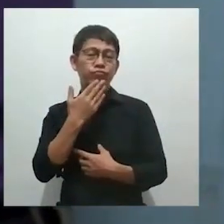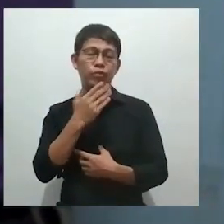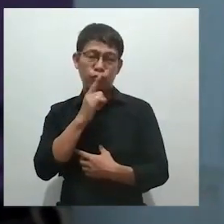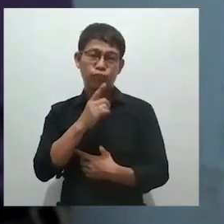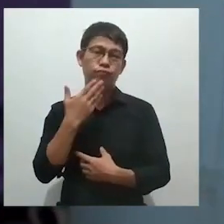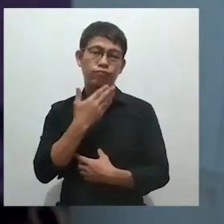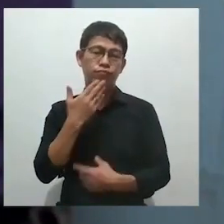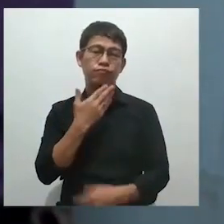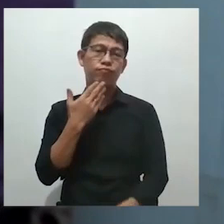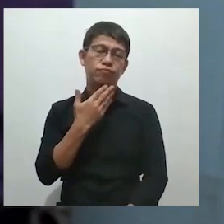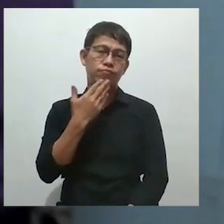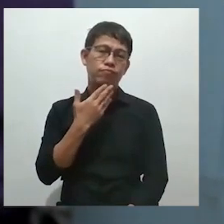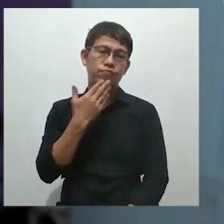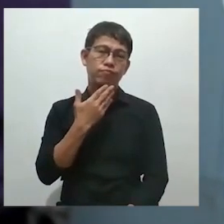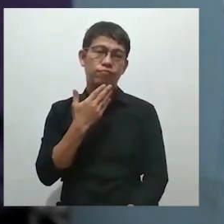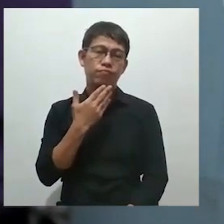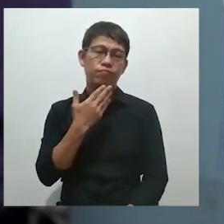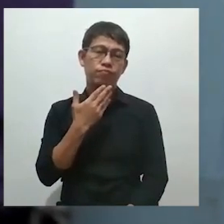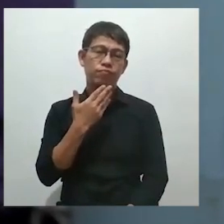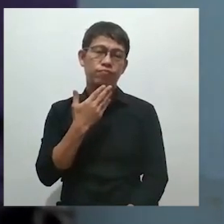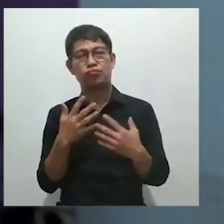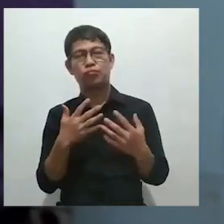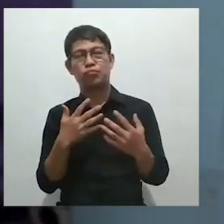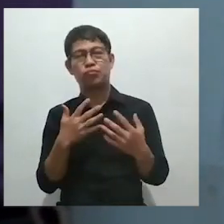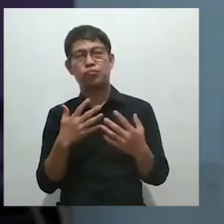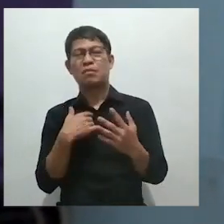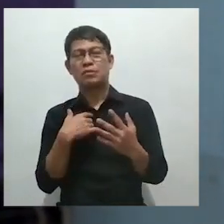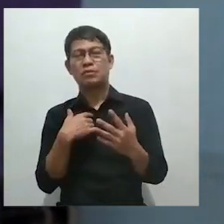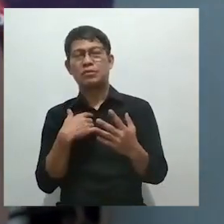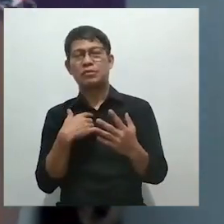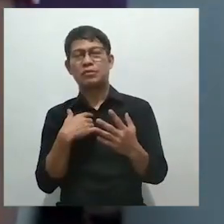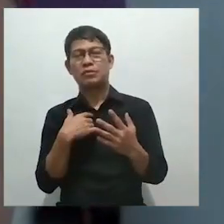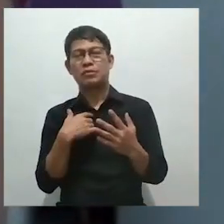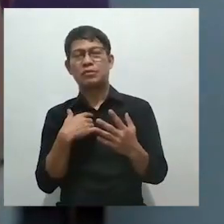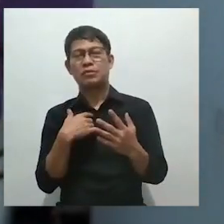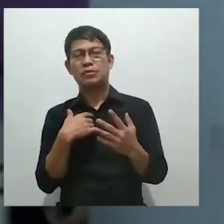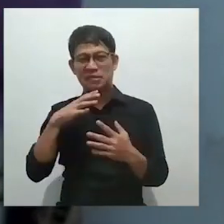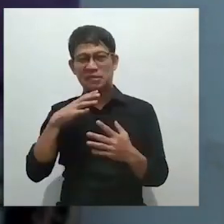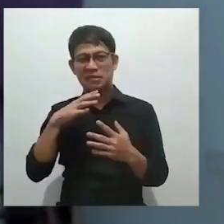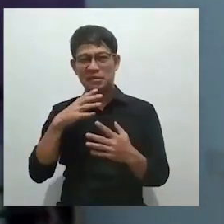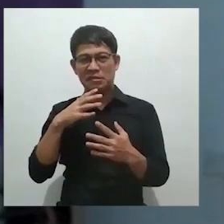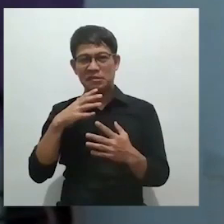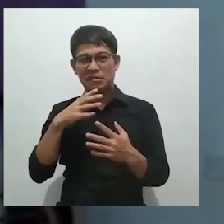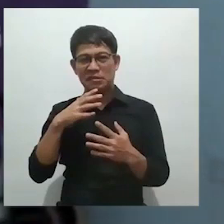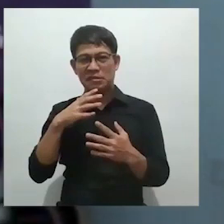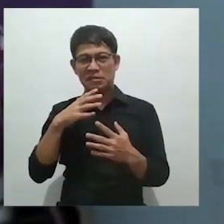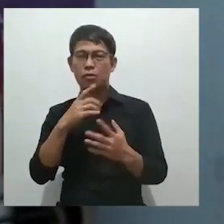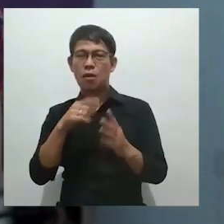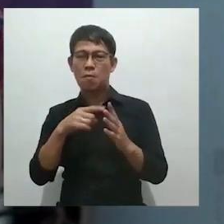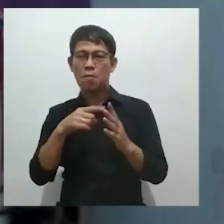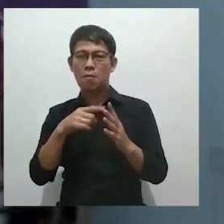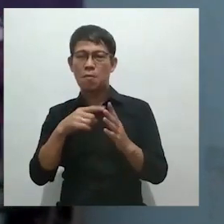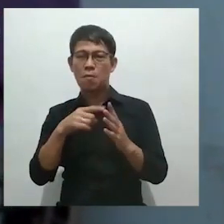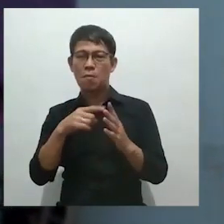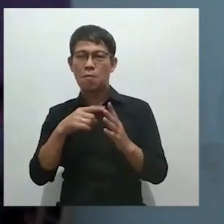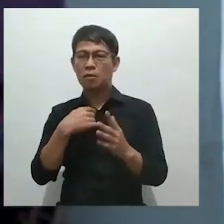Malambing to Kahit na Minsan pag sinumpong siya Wagas-bagas po pag sinumpong Pero siyempre bilang